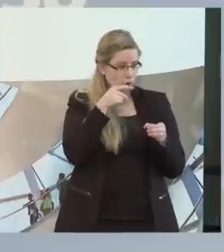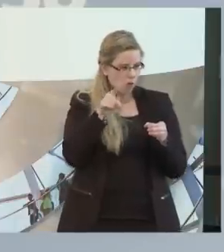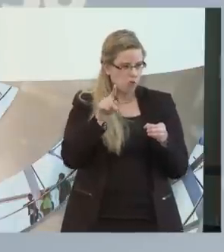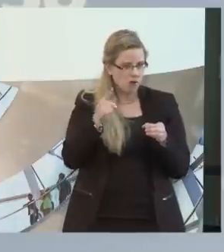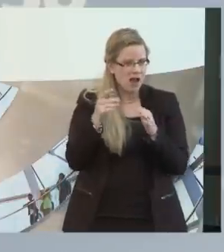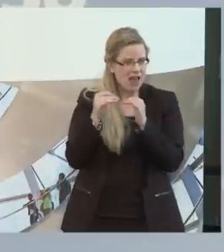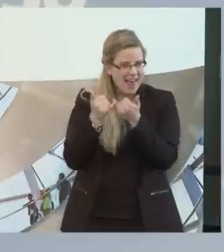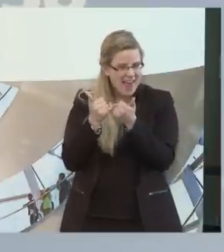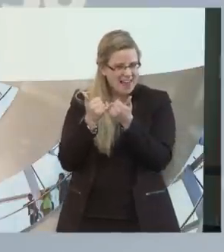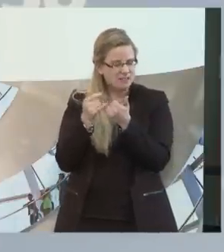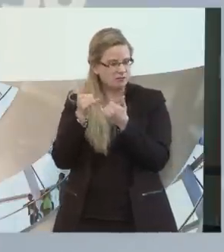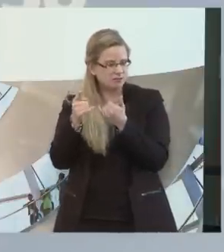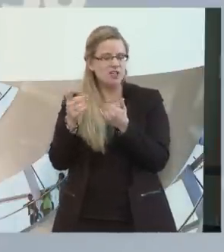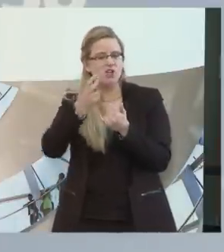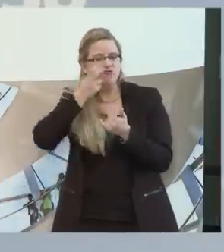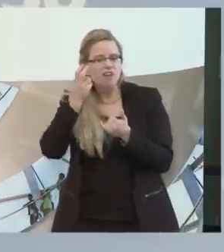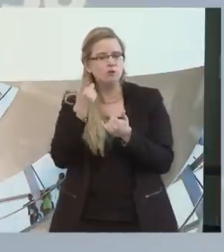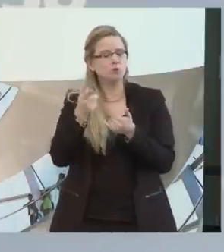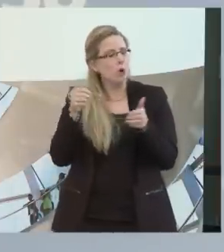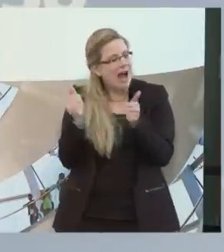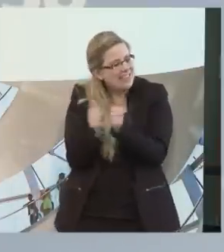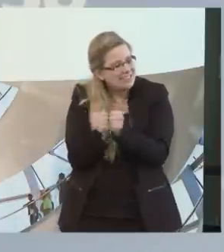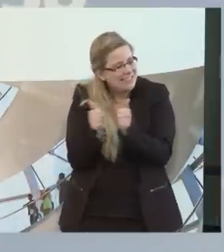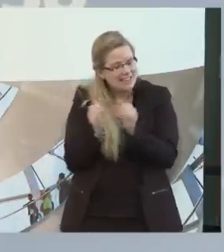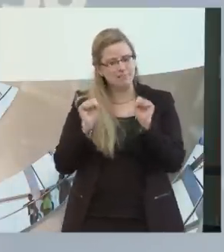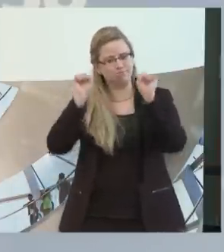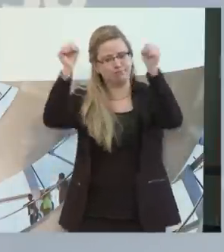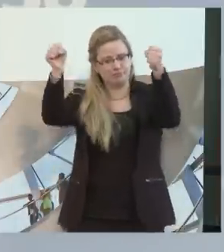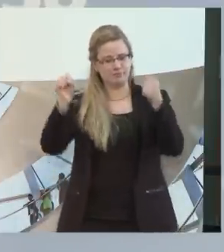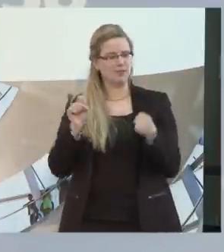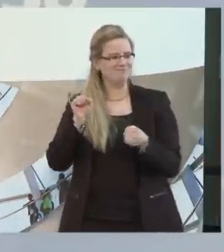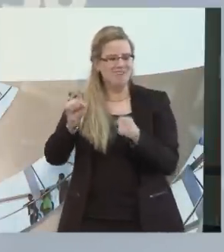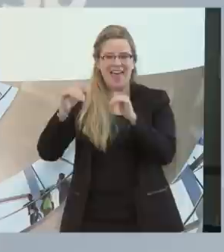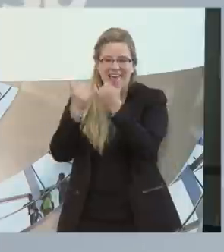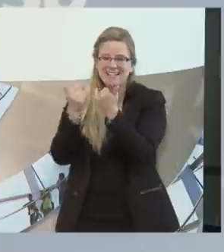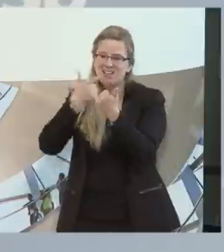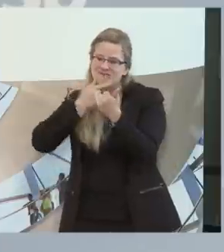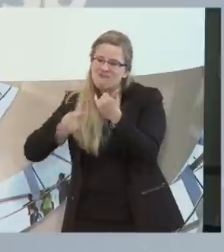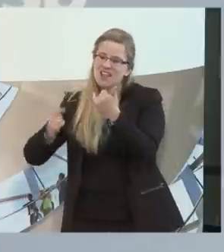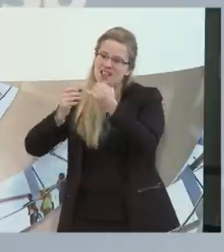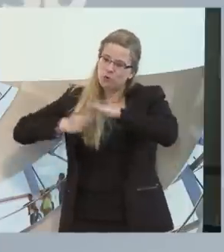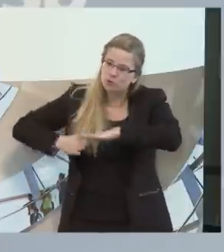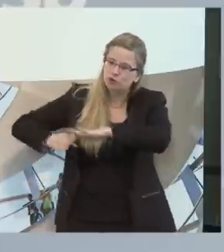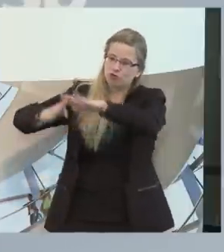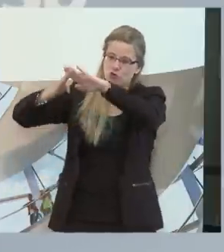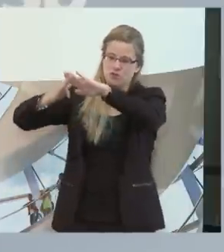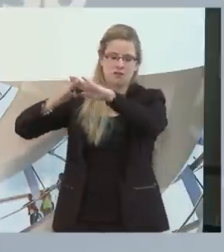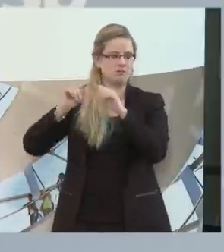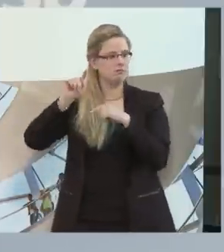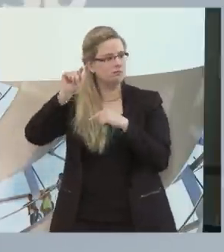Und da versuchen wir, Assistenzen zu entwickeln, um diesen Eltern weiterzuhelfen. Und in einer Familie